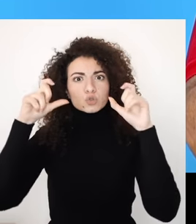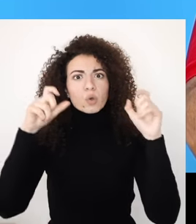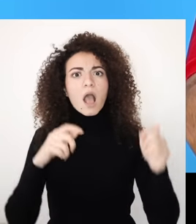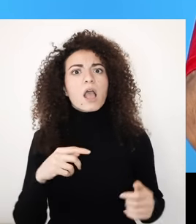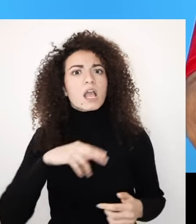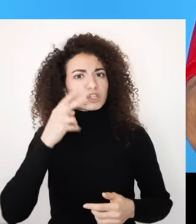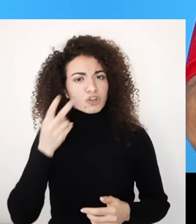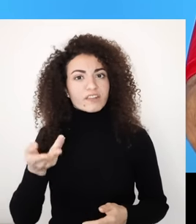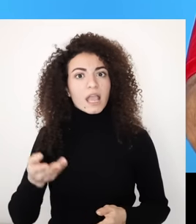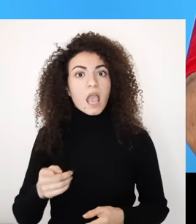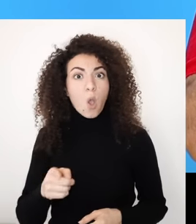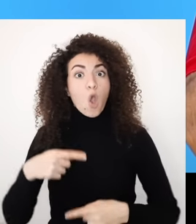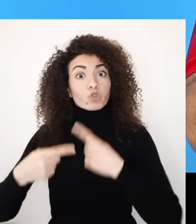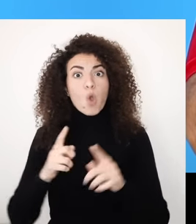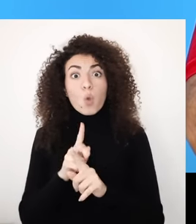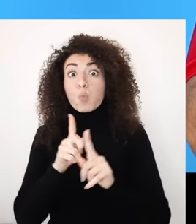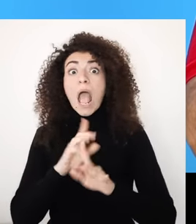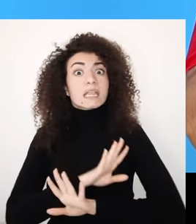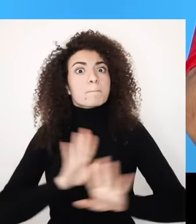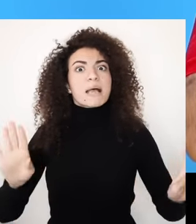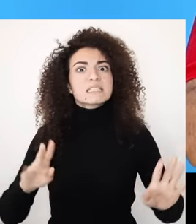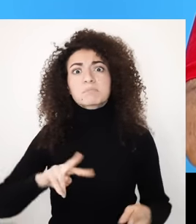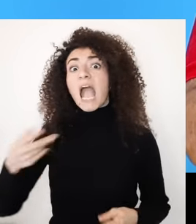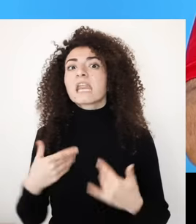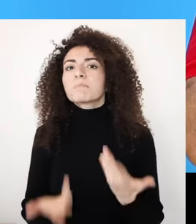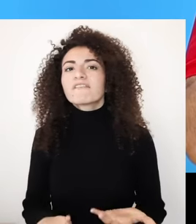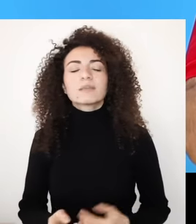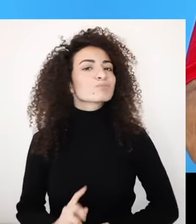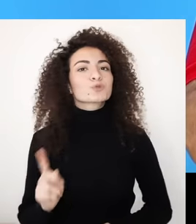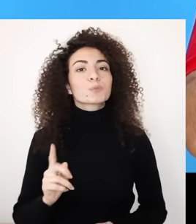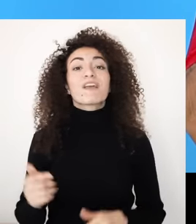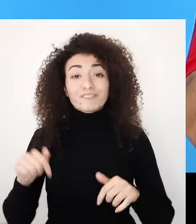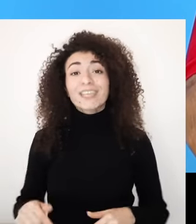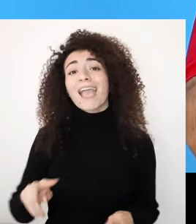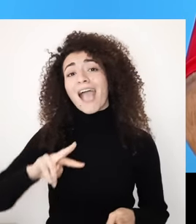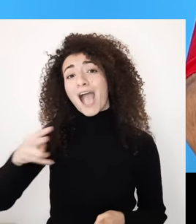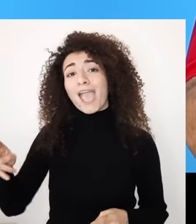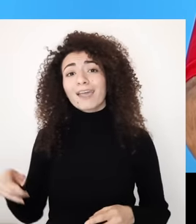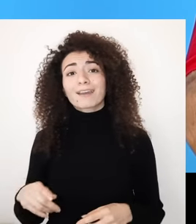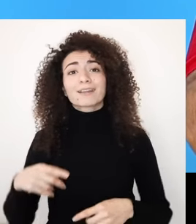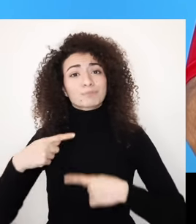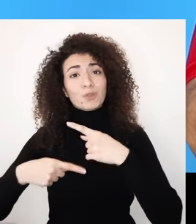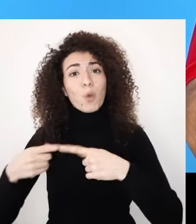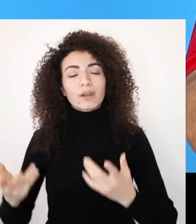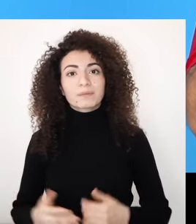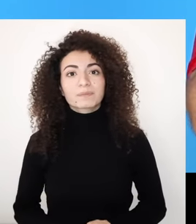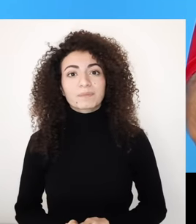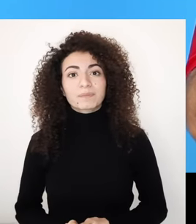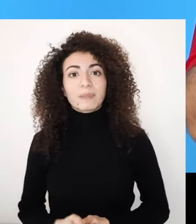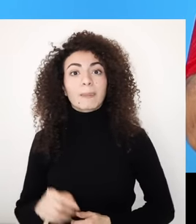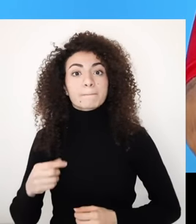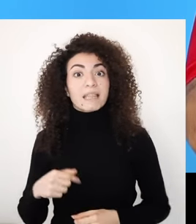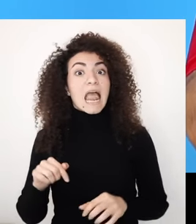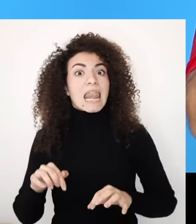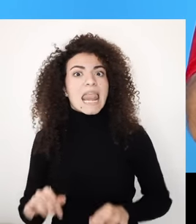هالصور الثلاثة اللي استعرضناها هي الأدوار الوحيدة اللي ممكن نعيشها؟ أكيد لا لهالسبب نحن بحاجة أكتر وأكتر أنه